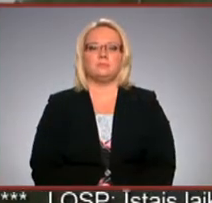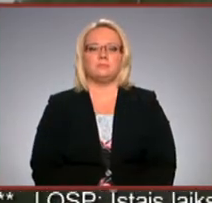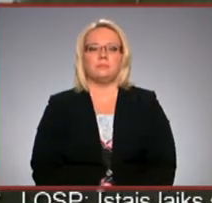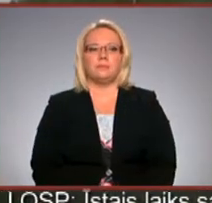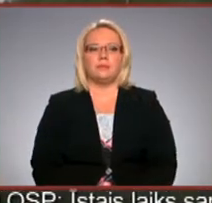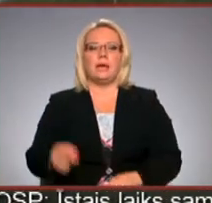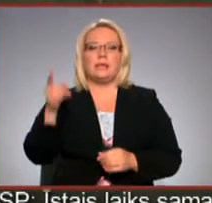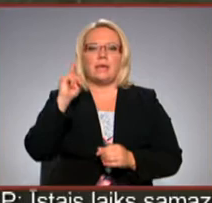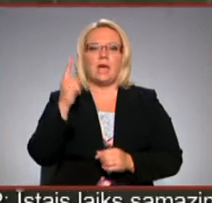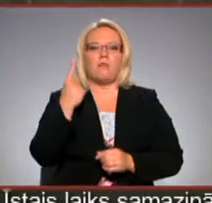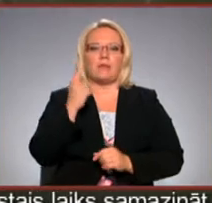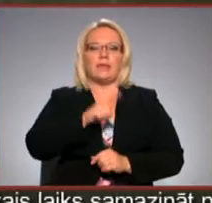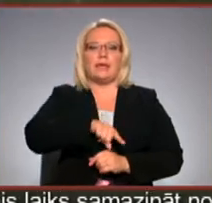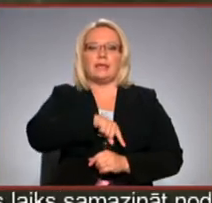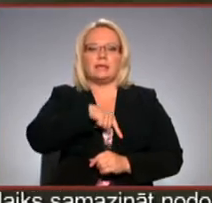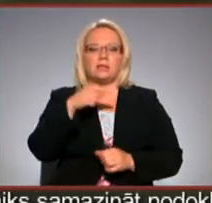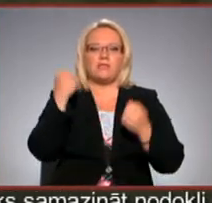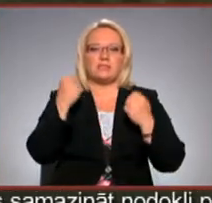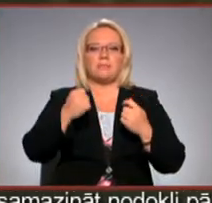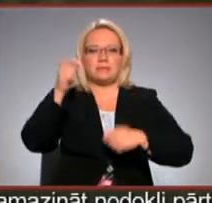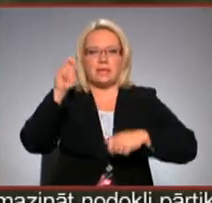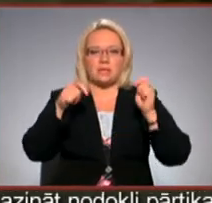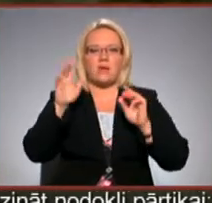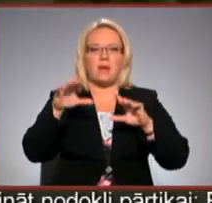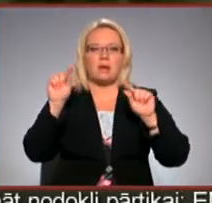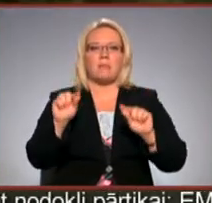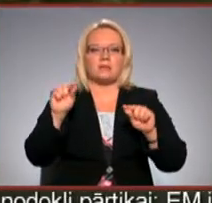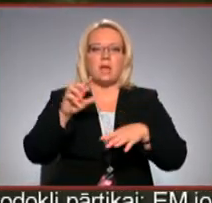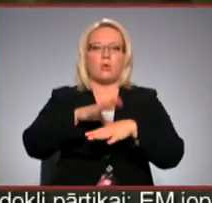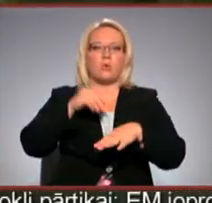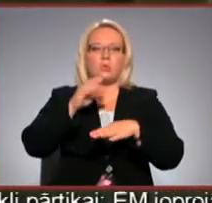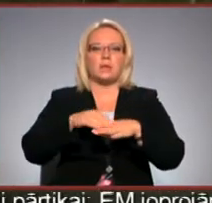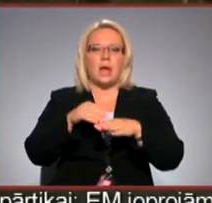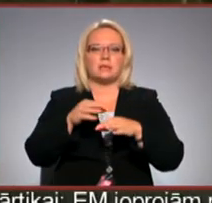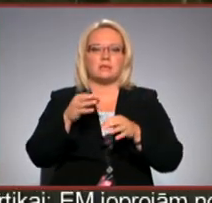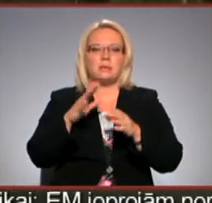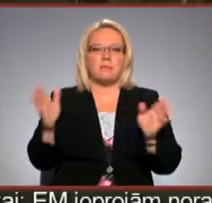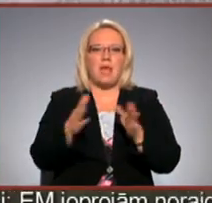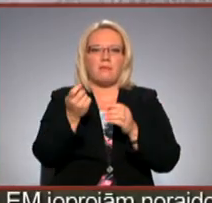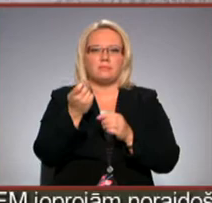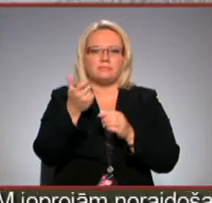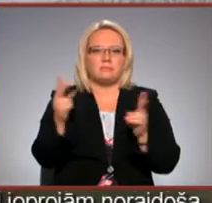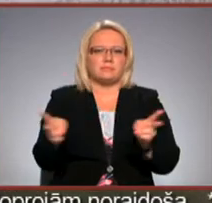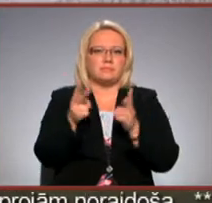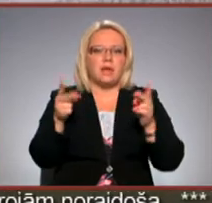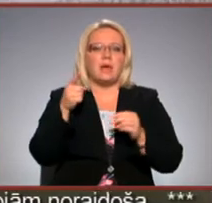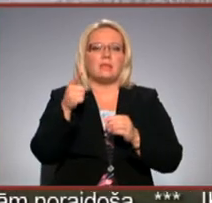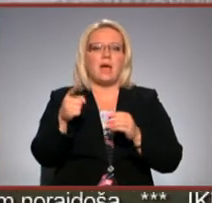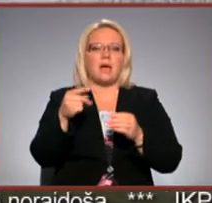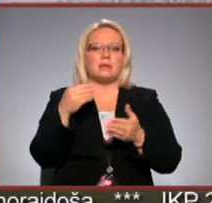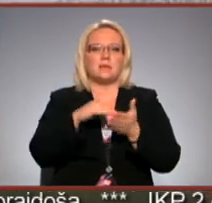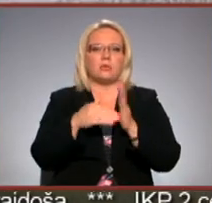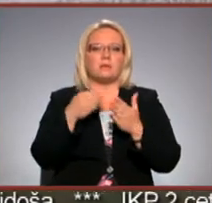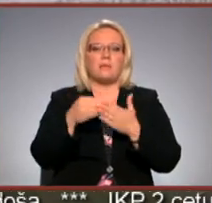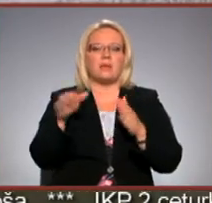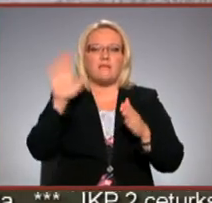Tikai un vienīgi ilgstošas vai stīpras lietavas šobrīd var mazināt kūdras slāņu grūzdēšanu pļavā pie sēdas. Tā situācija vērtē valsts